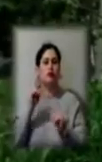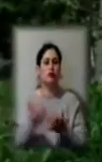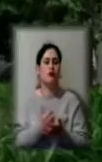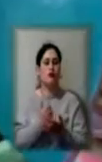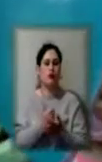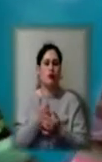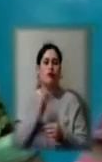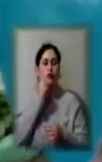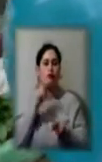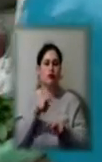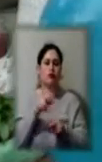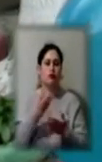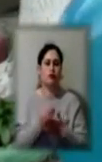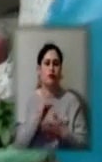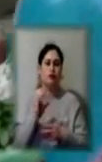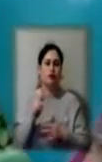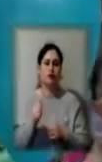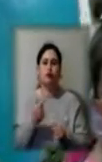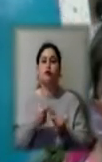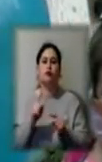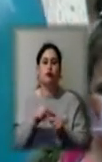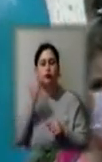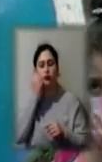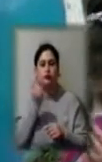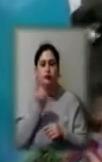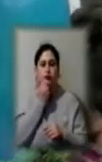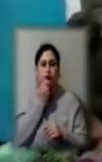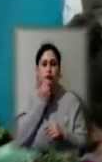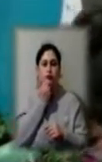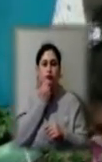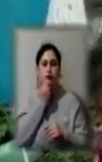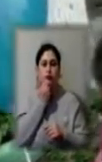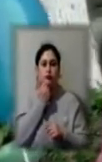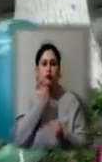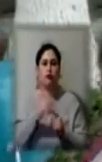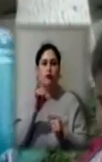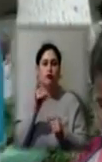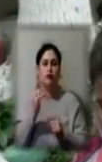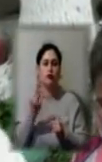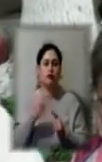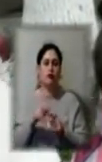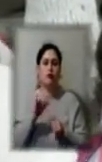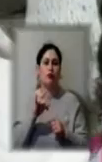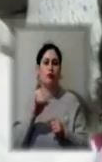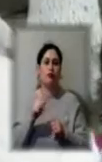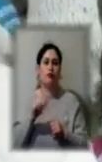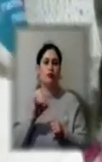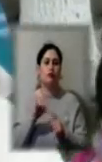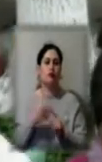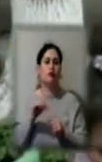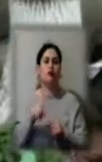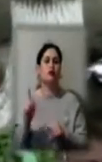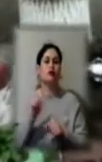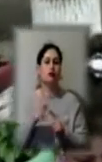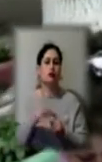онукою. Спасіба організації «Булки» Віктора за те, що не забувають